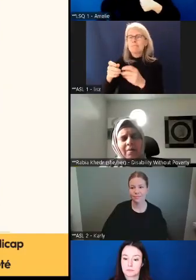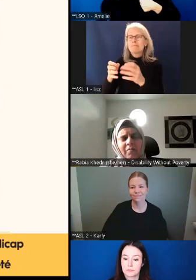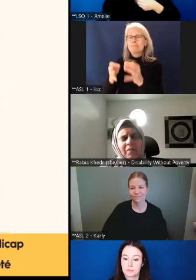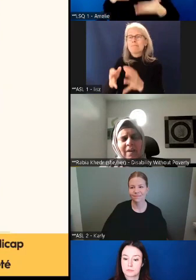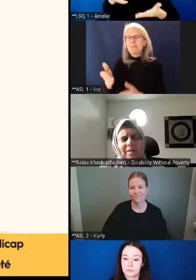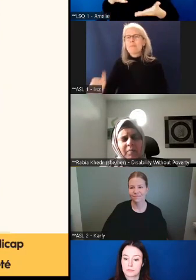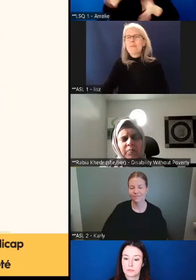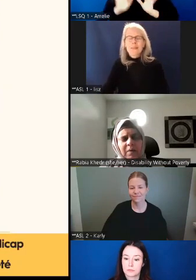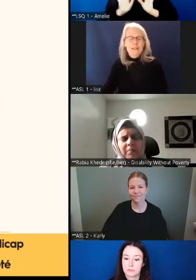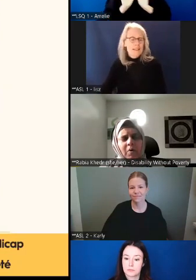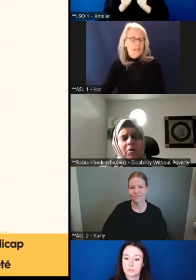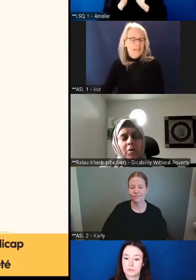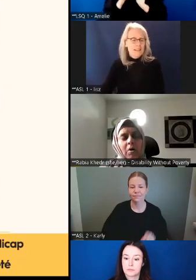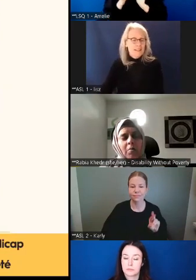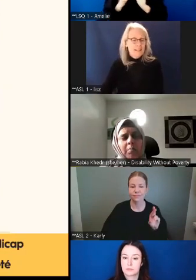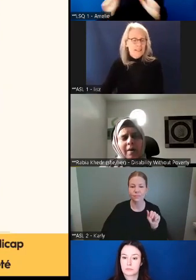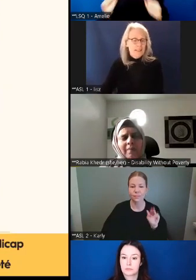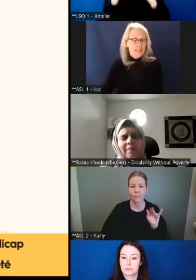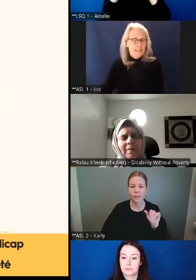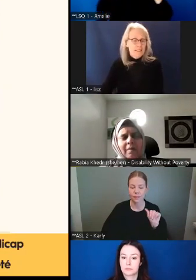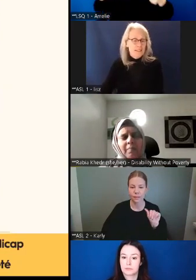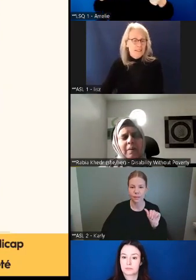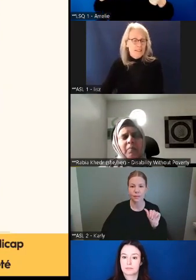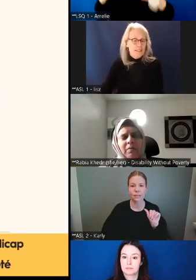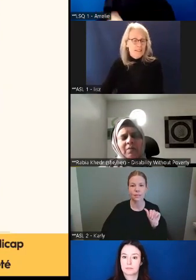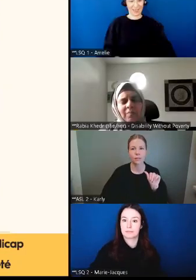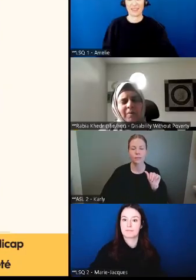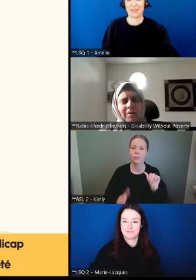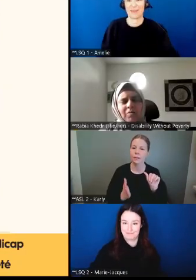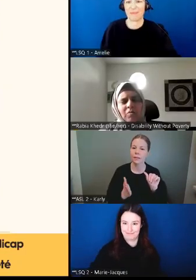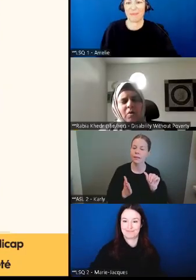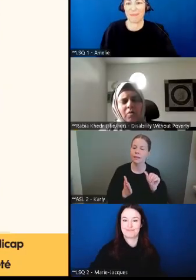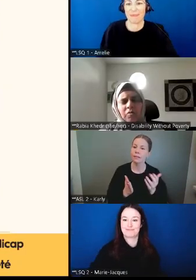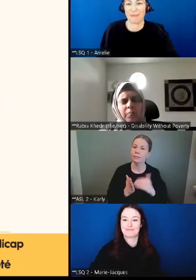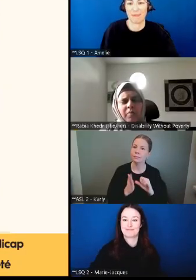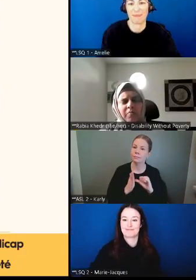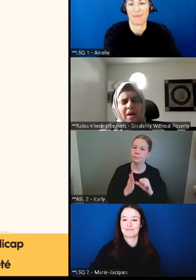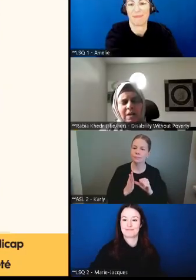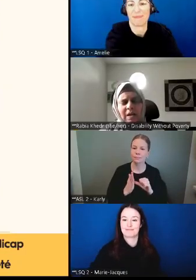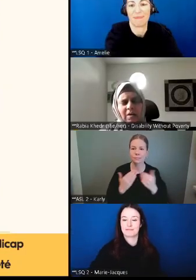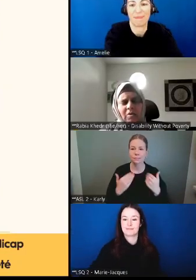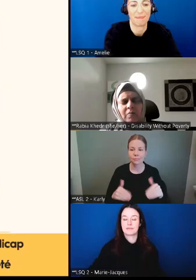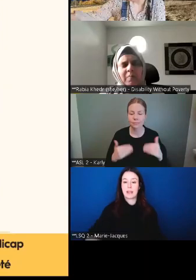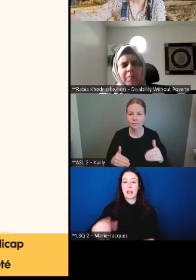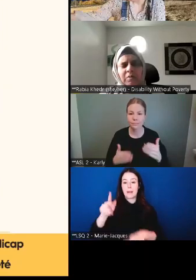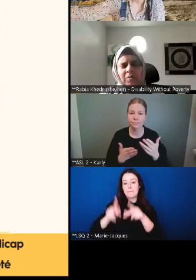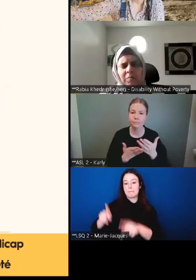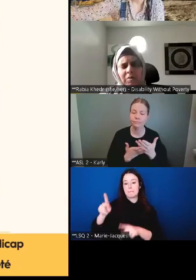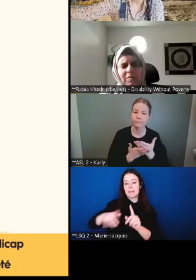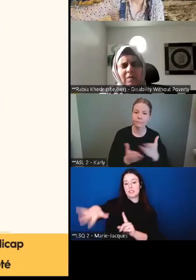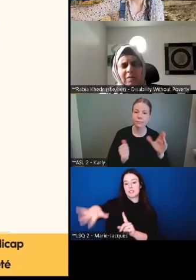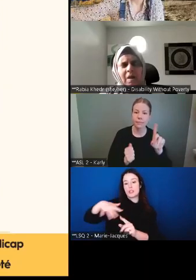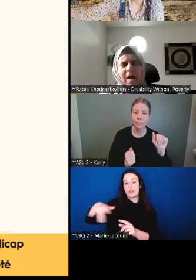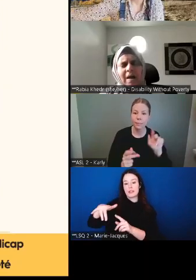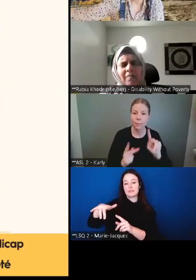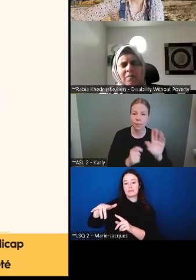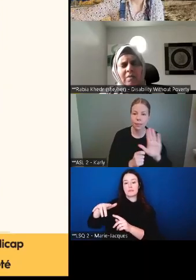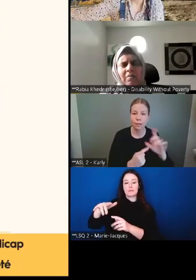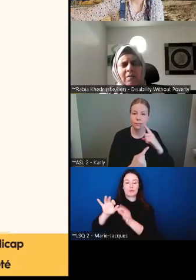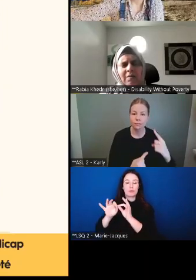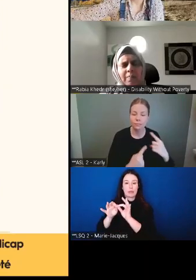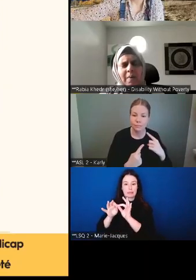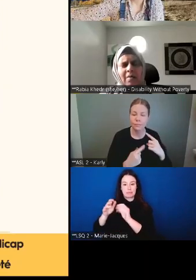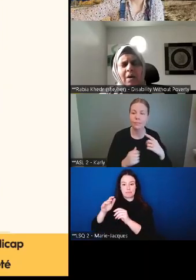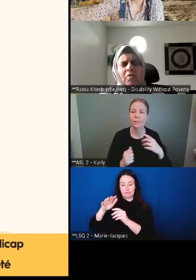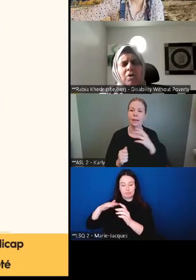Bien, encore une fois, cette réponse des personnes vivant en situation de handicap, ainsi que des personnes